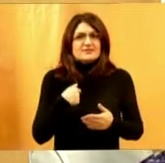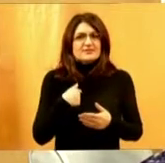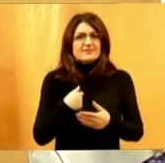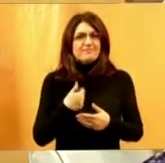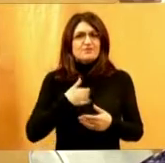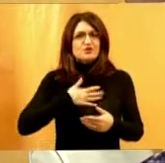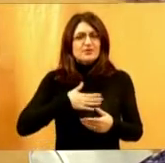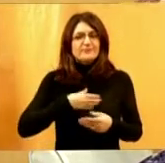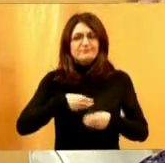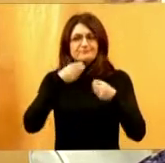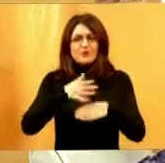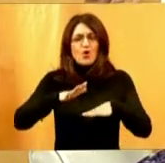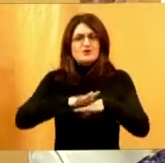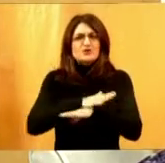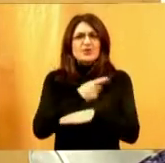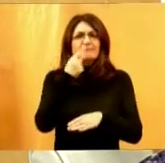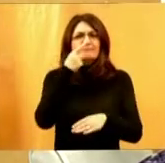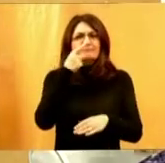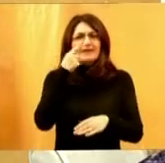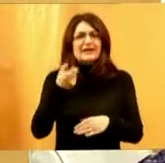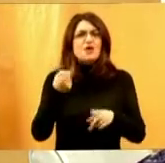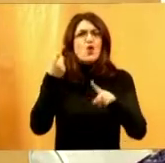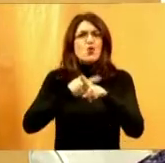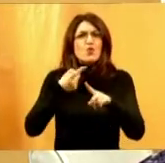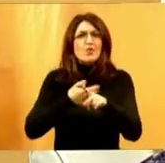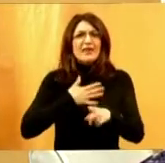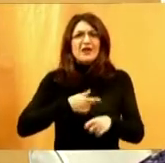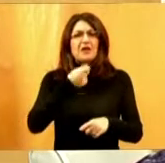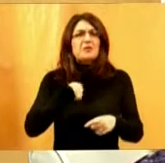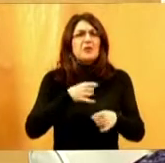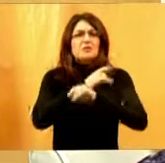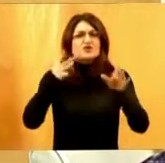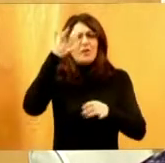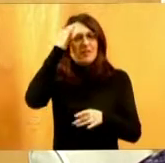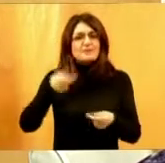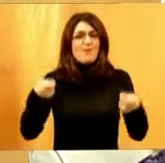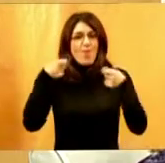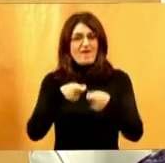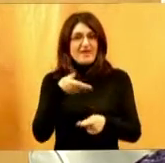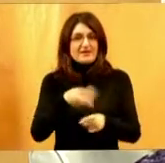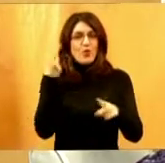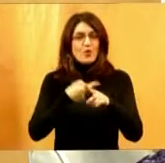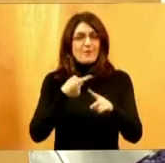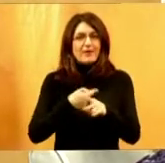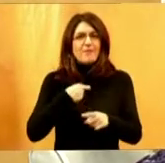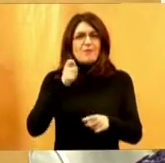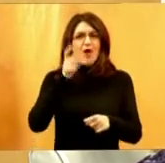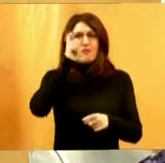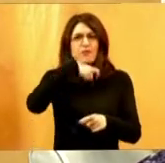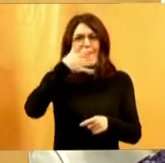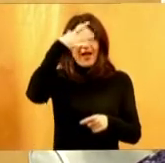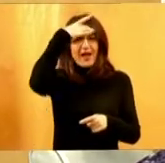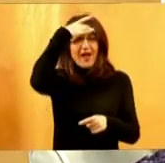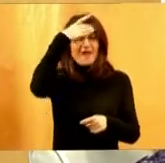željela, osjećala njegov miris, htjela ga jesti i nisam ništa znala o krumpiru. I kada me budila malo glava,